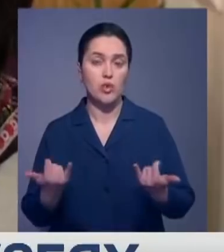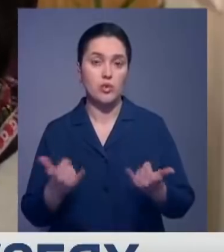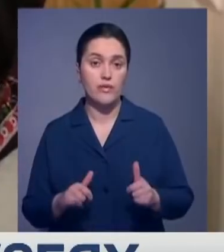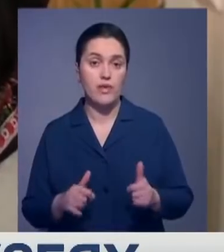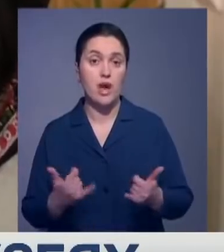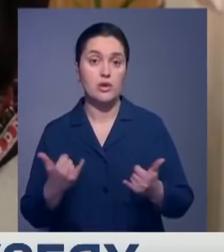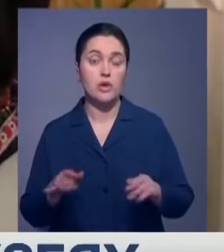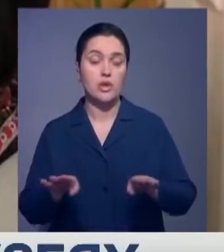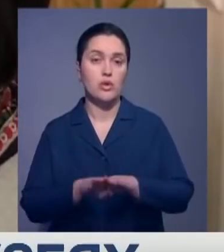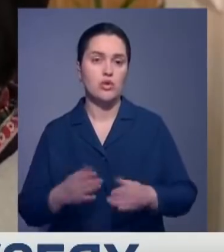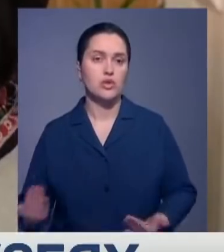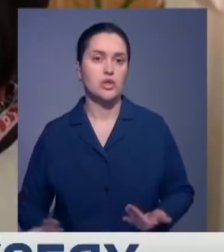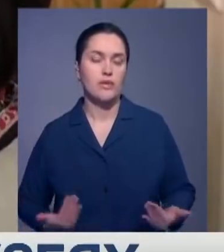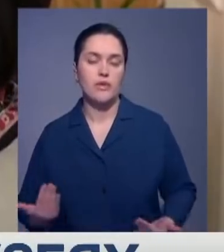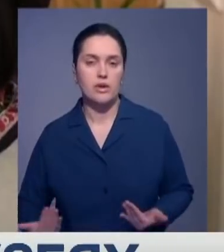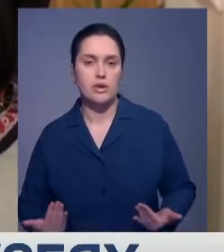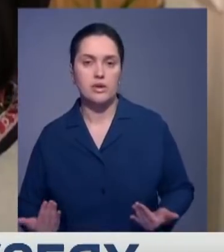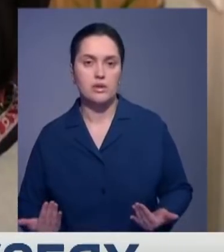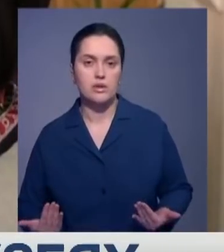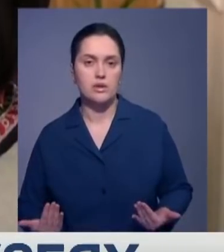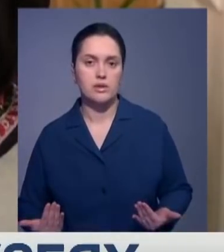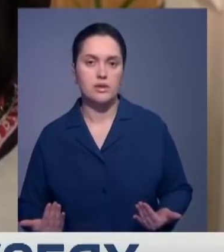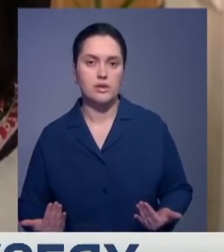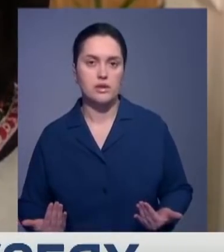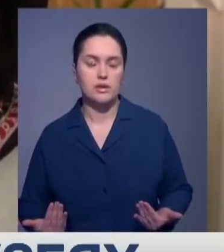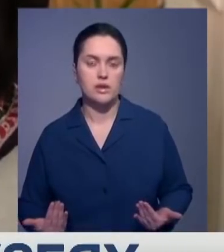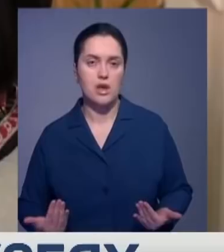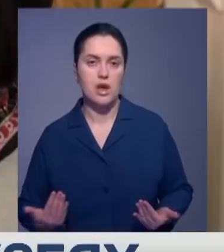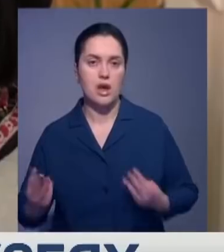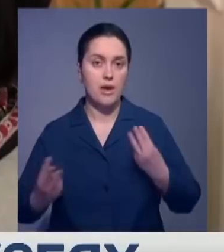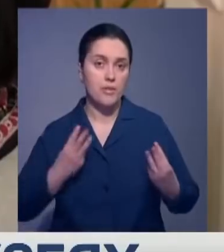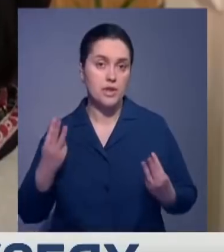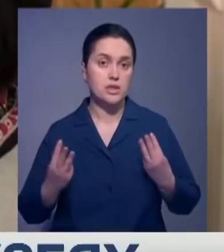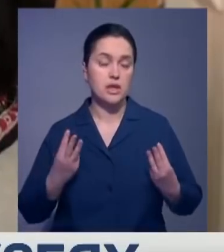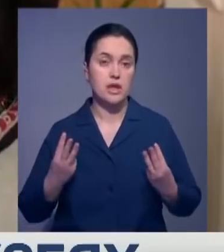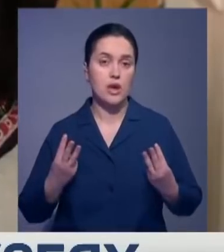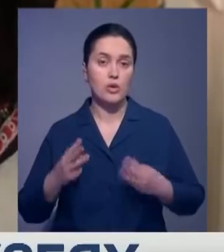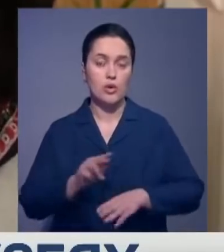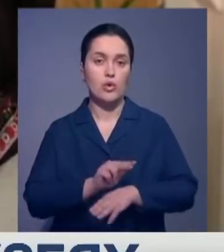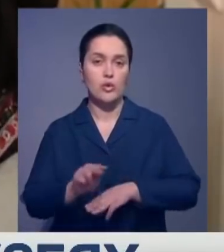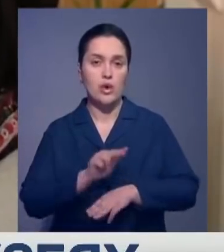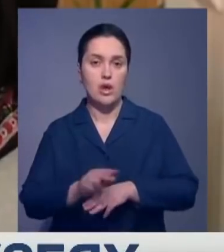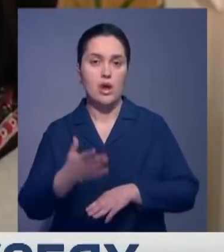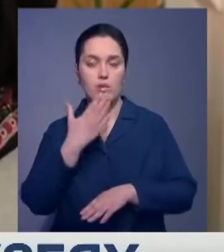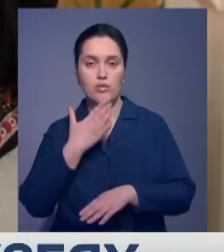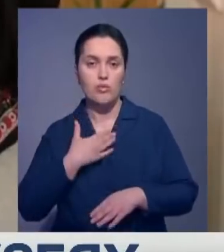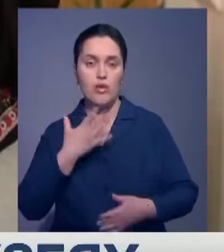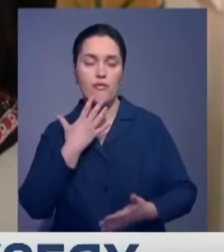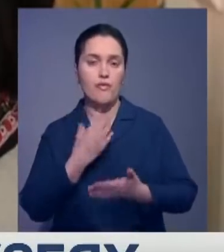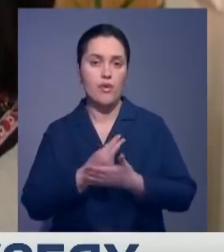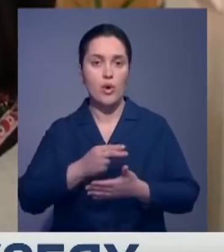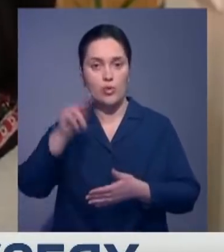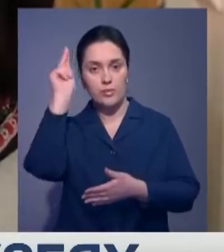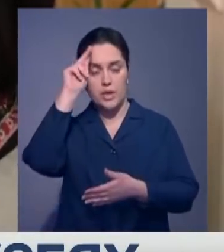А вот именно такое живое отношение, такое эмоциональное отношение к уроку, любовь к своему предмету